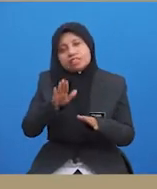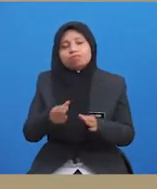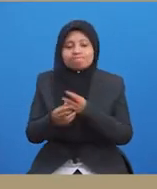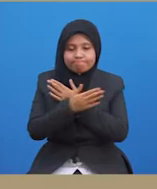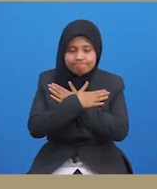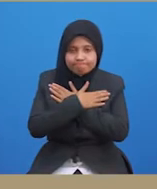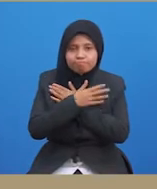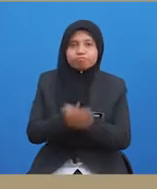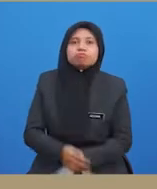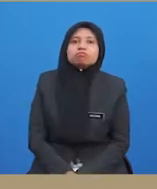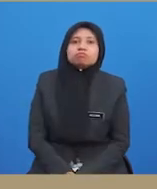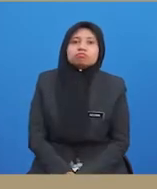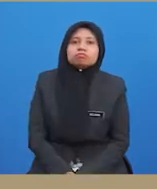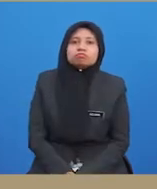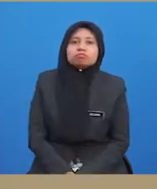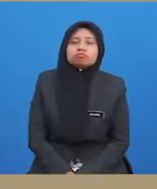waktu.